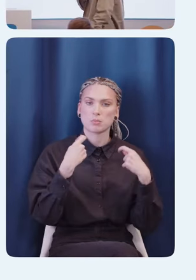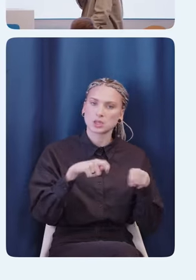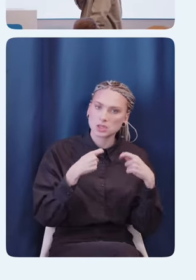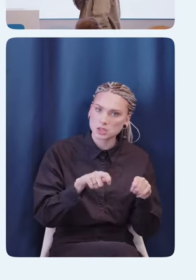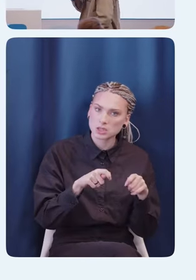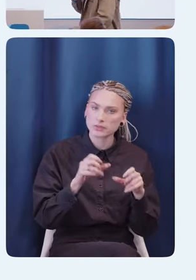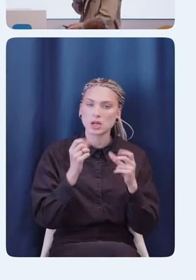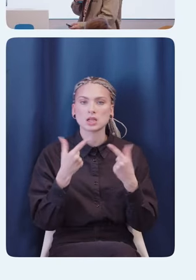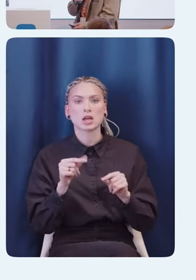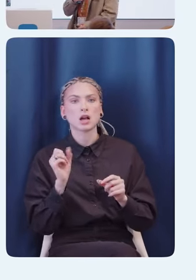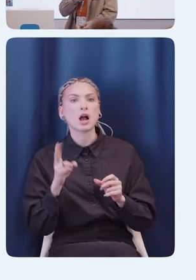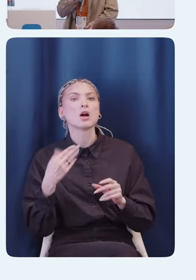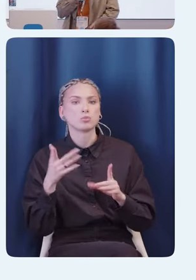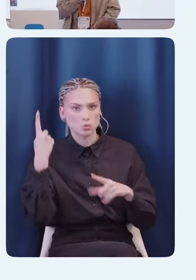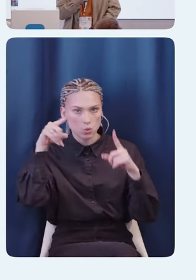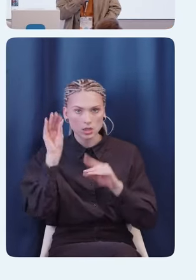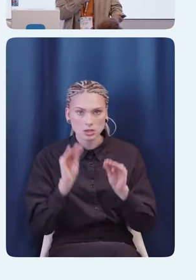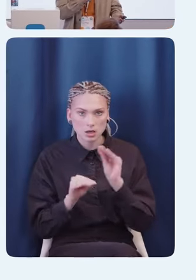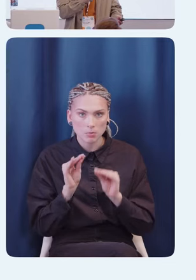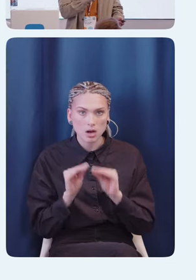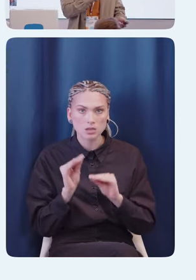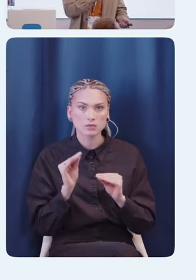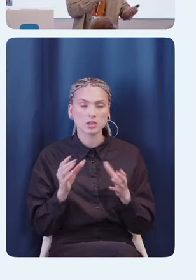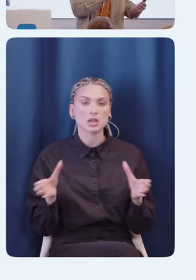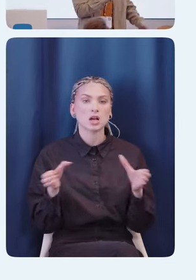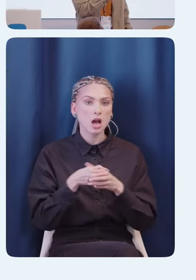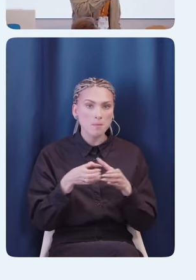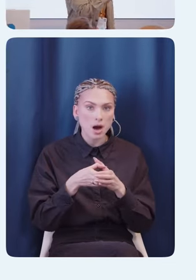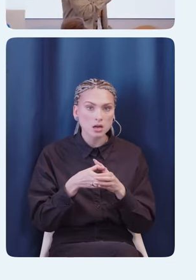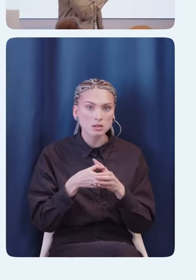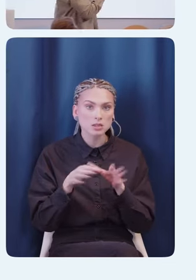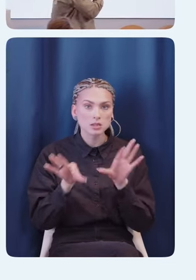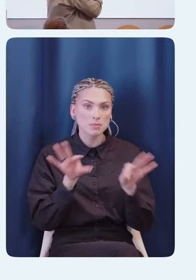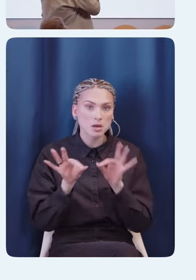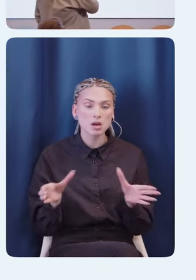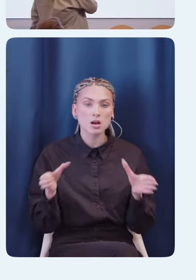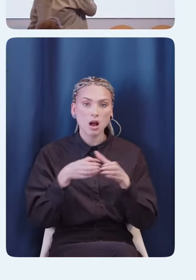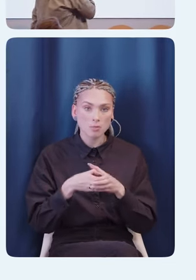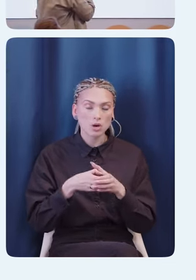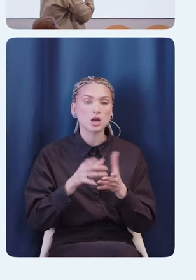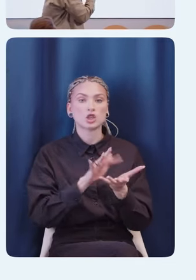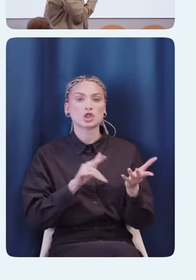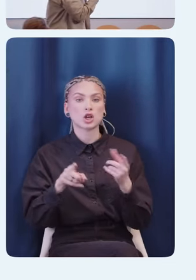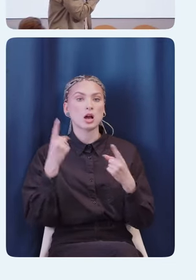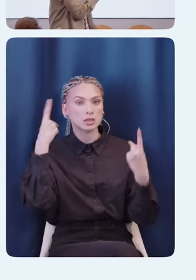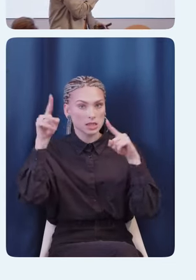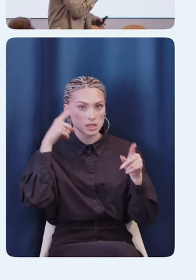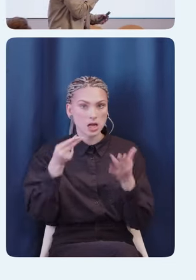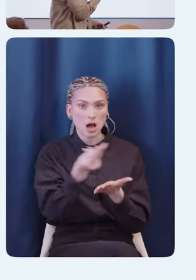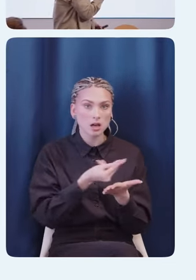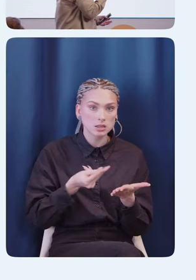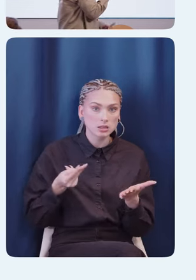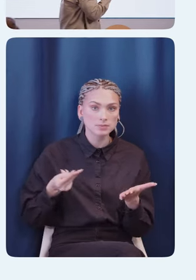соответственно, разрабатывать. Собираю команду. Дальше эта команда рисует для меня дизайн. То есть